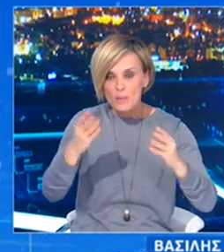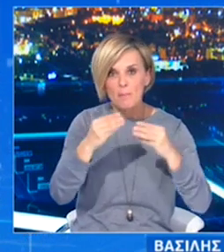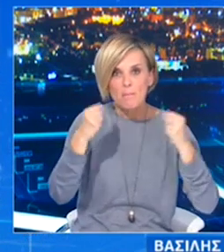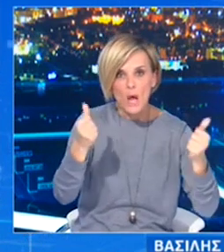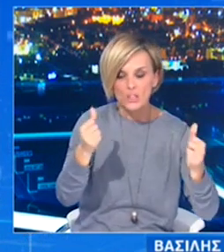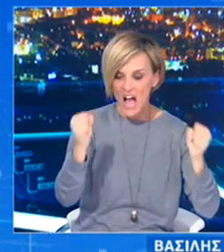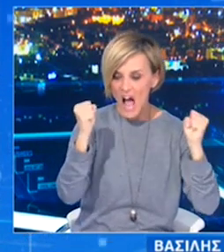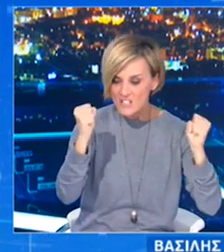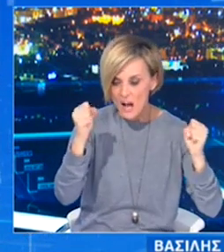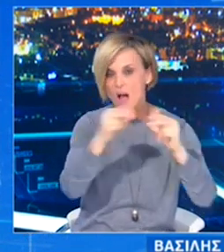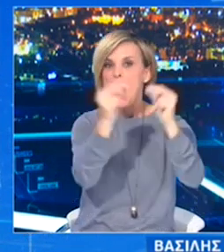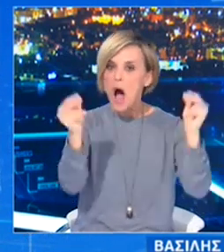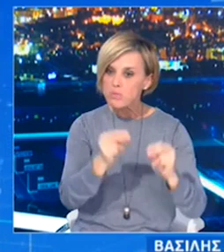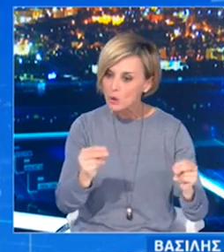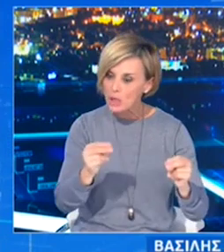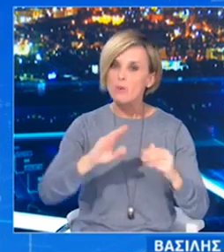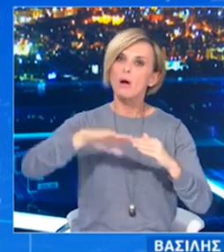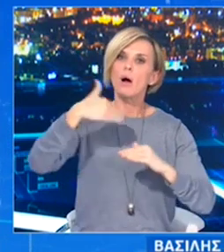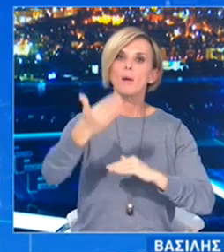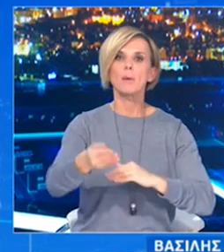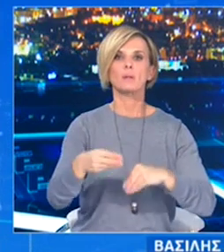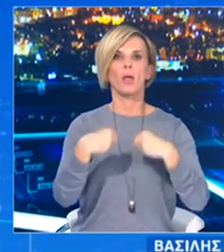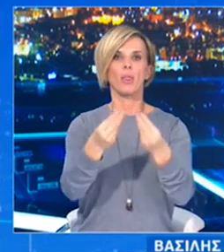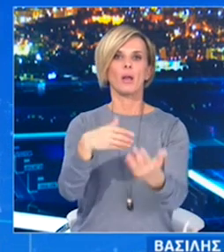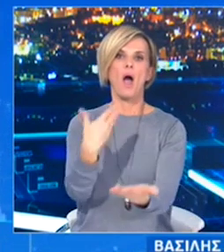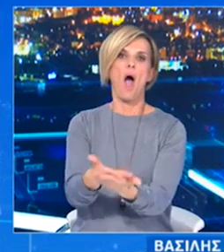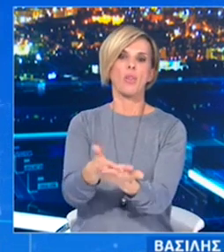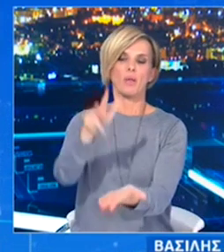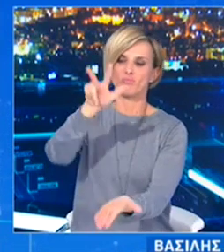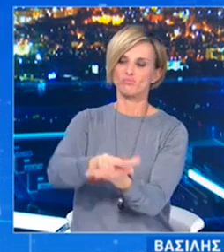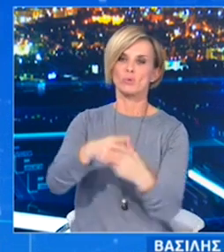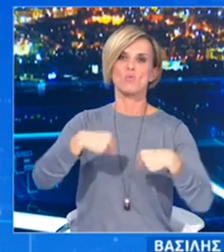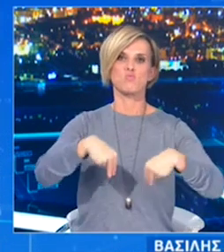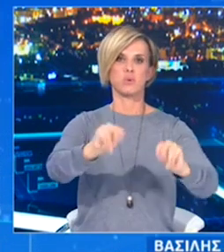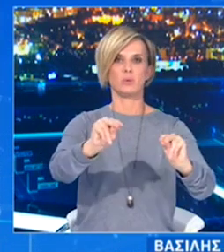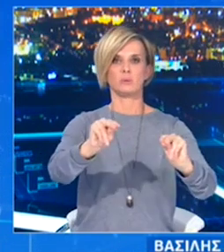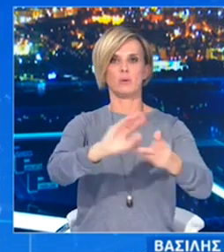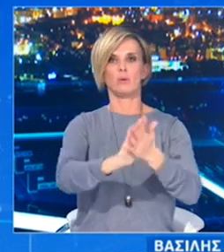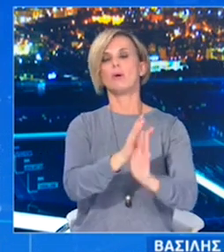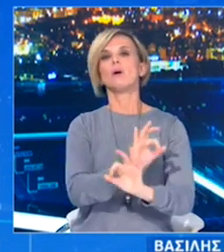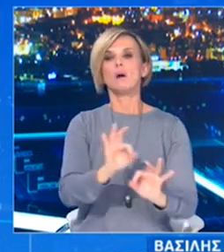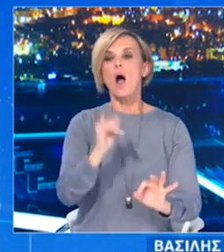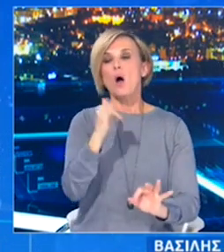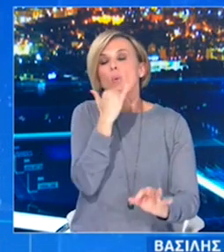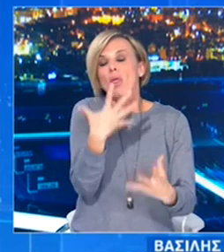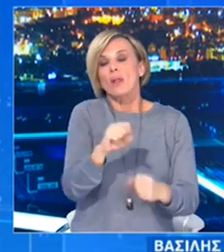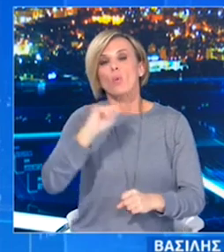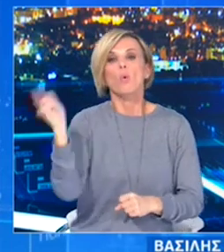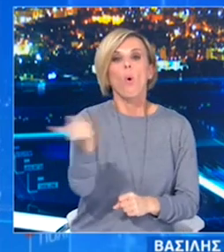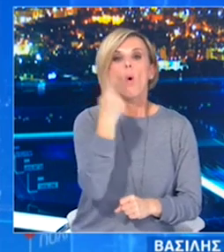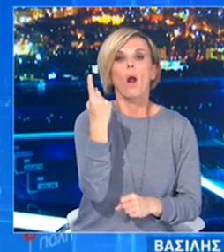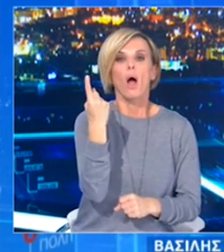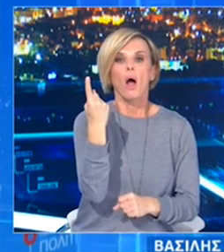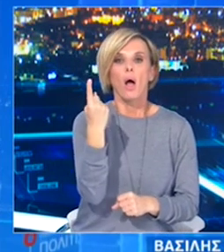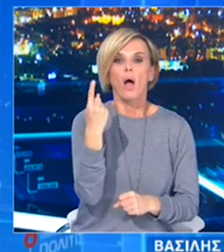αποτελεσματικότητας προκειμένου να κυκλοφορήσει ένα προϊόν. Εφόσον υπάρχει άδεια τότε κυκλοφορεί το